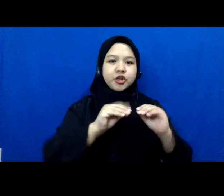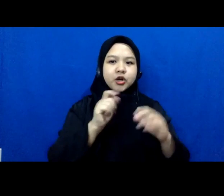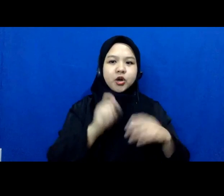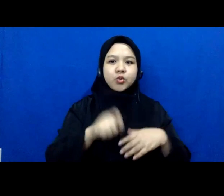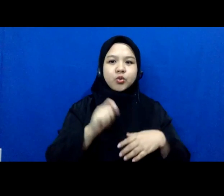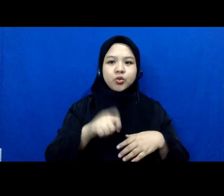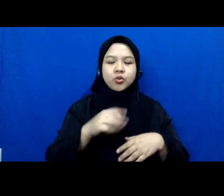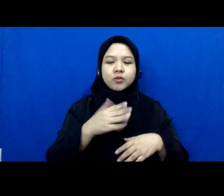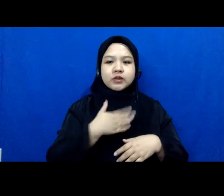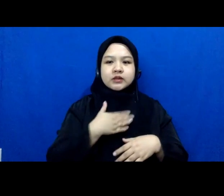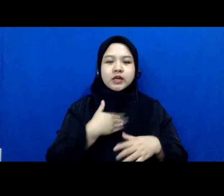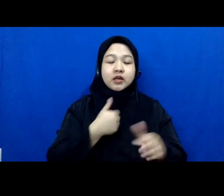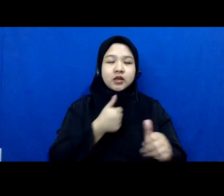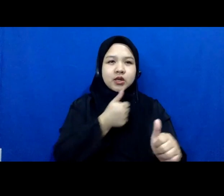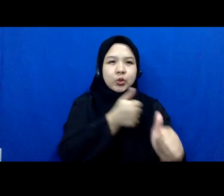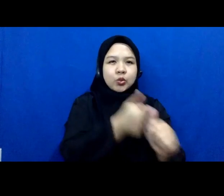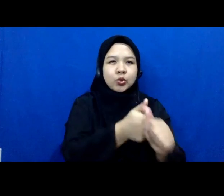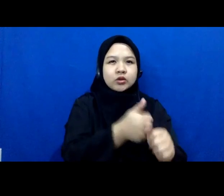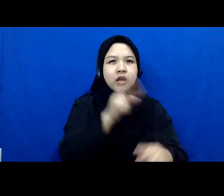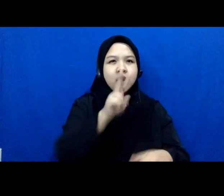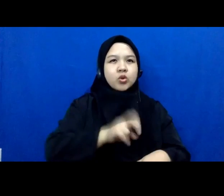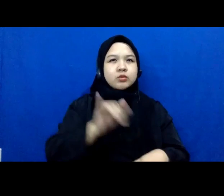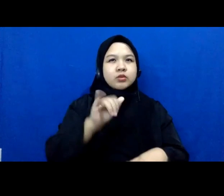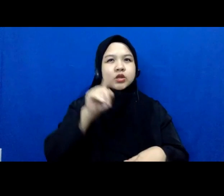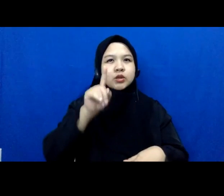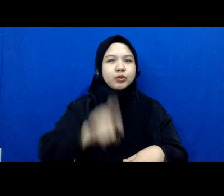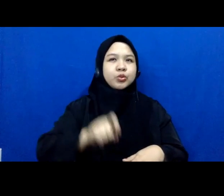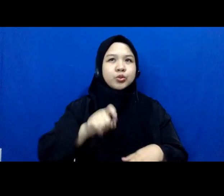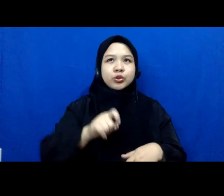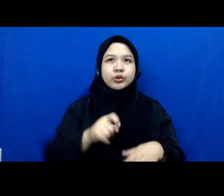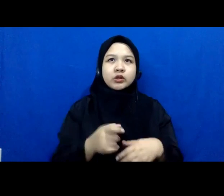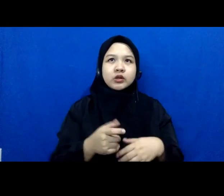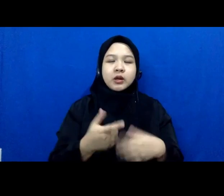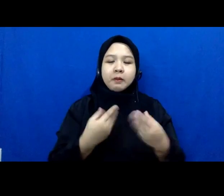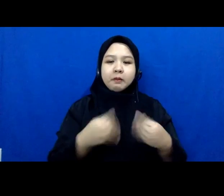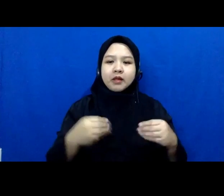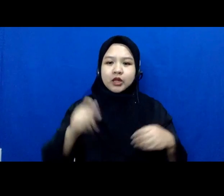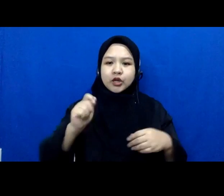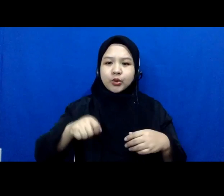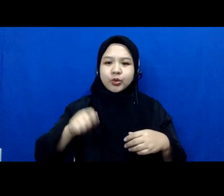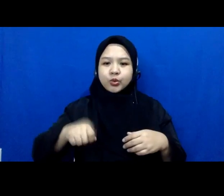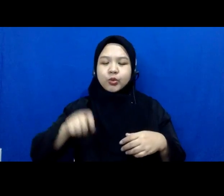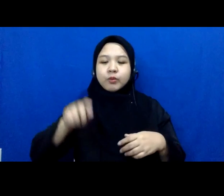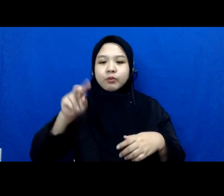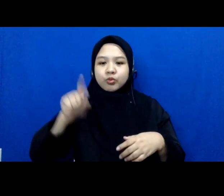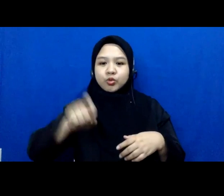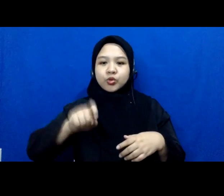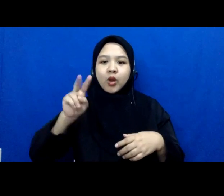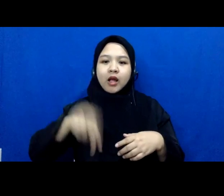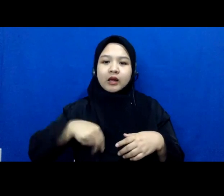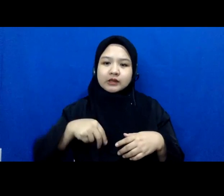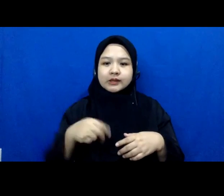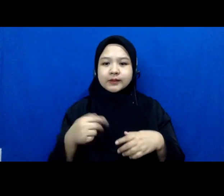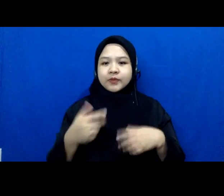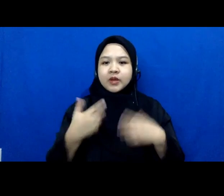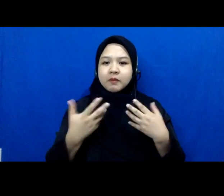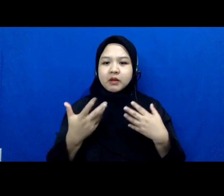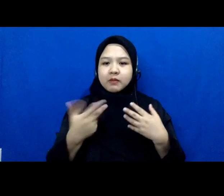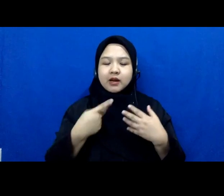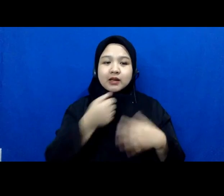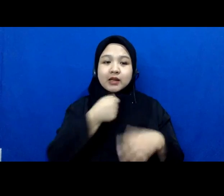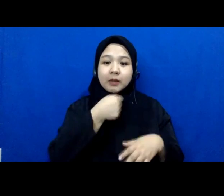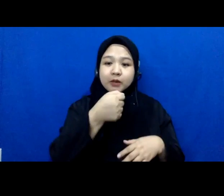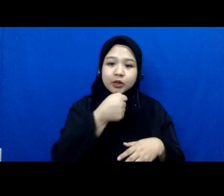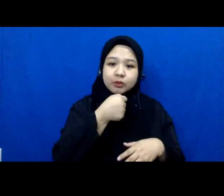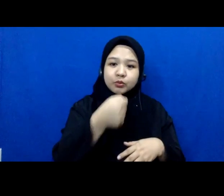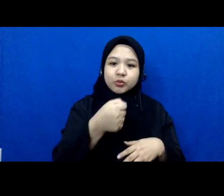harus apa ya kayaknya butuh lagi gitu materi hukum itu sendiri selain selain bagaimana kita ngeliput gitu